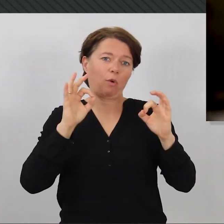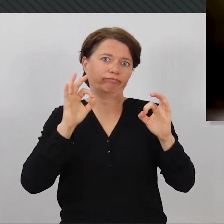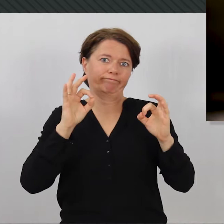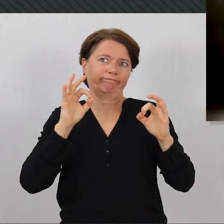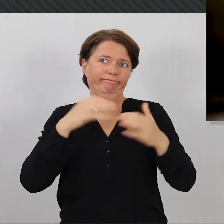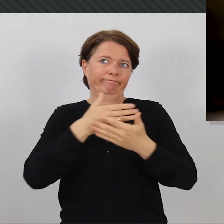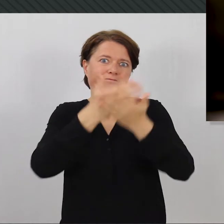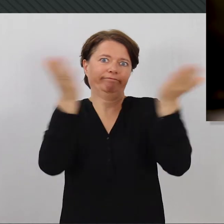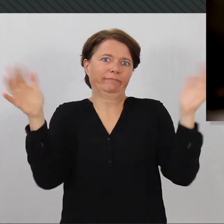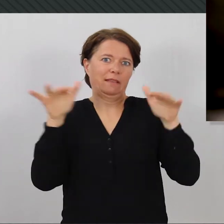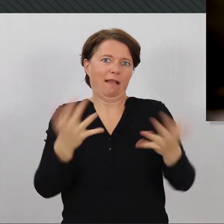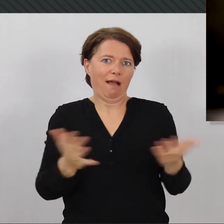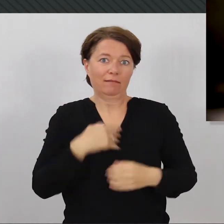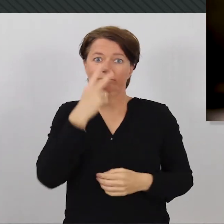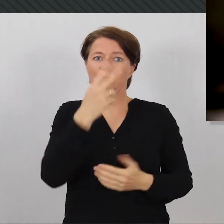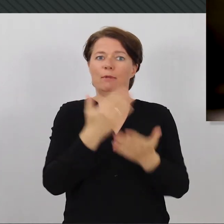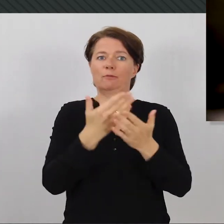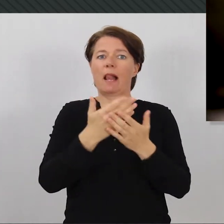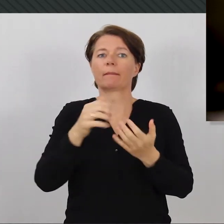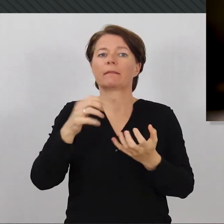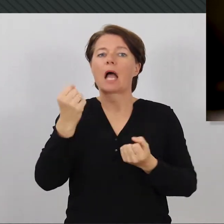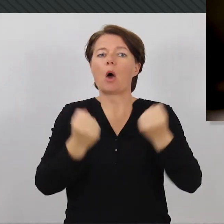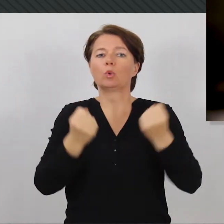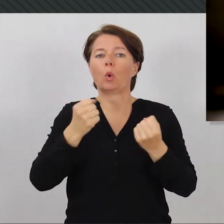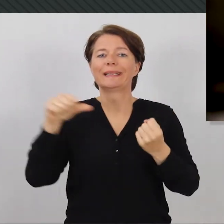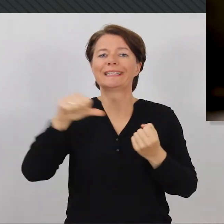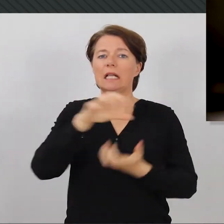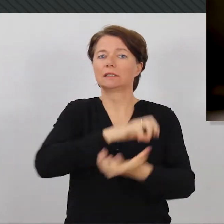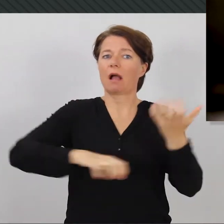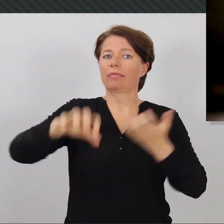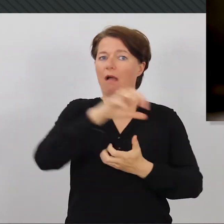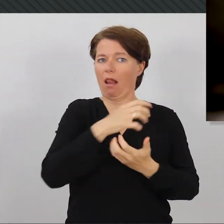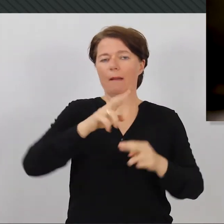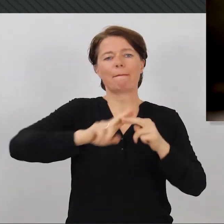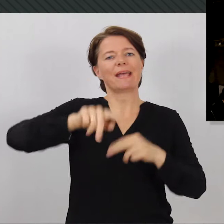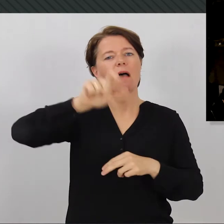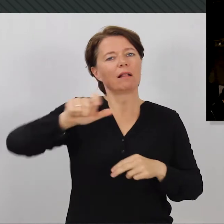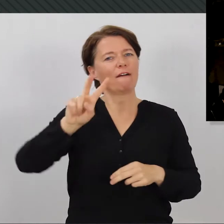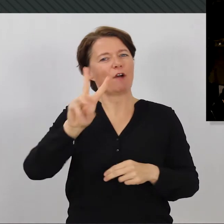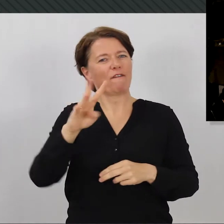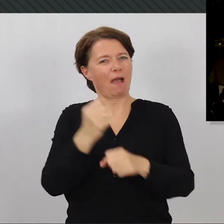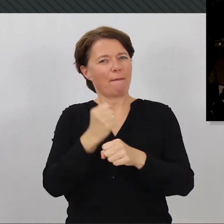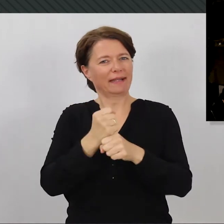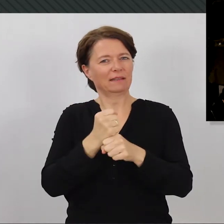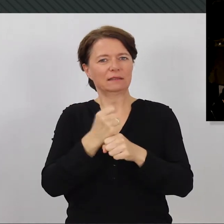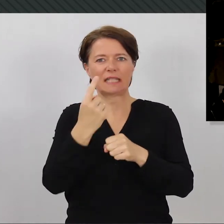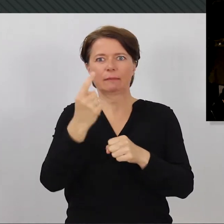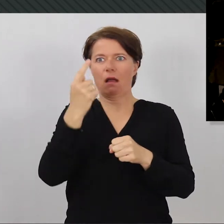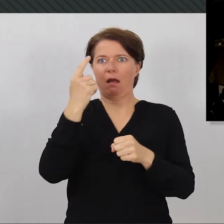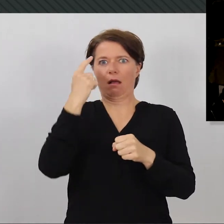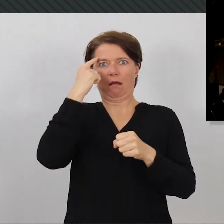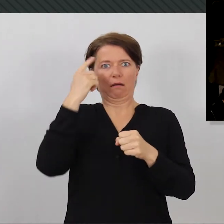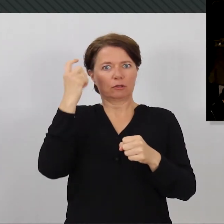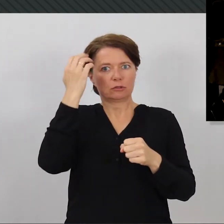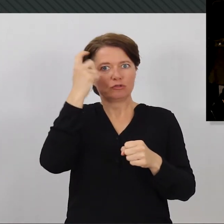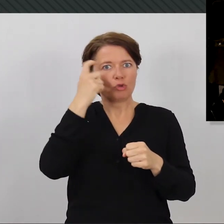persönlich zumindest das Gefühl. Wir stecken gerade in einem Autodieselskandal. Selbst die Mechaniker oder Mechatroniker, die bei VW arbeiten, müssen sich jetzt Sorgen machen, ob sie noch einen Job haben in drei